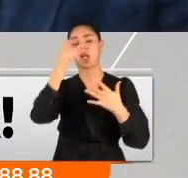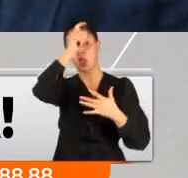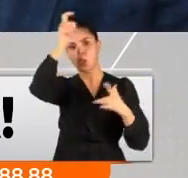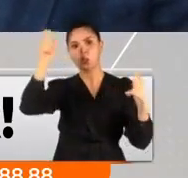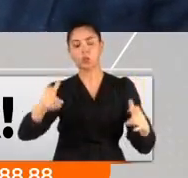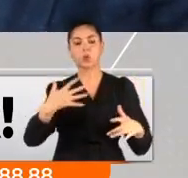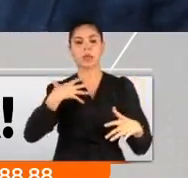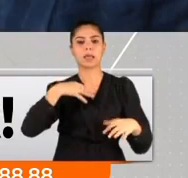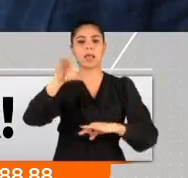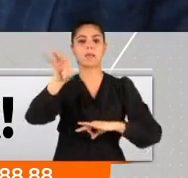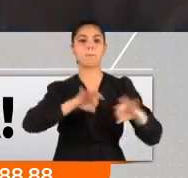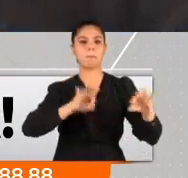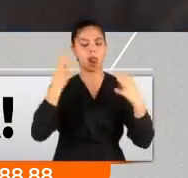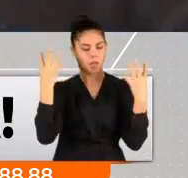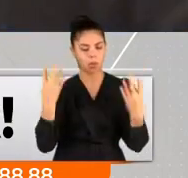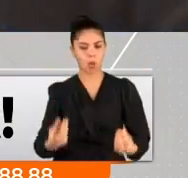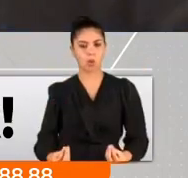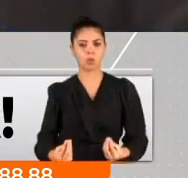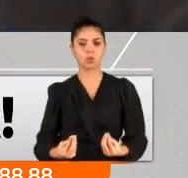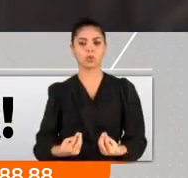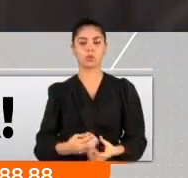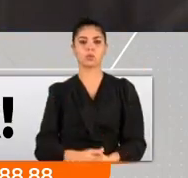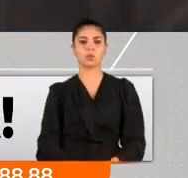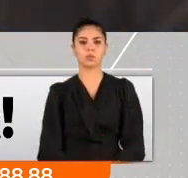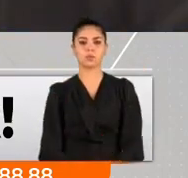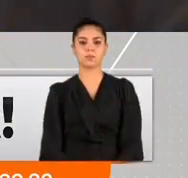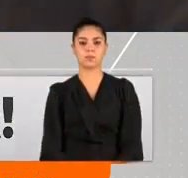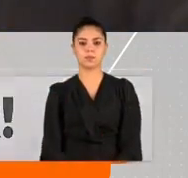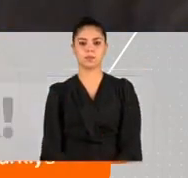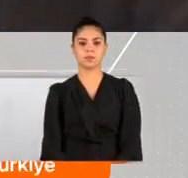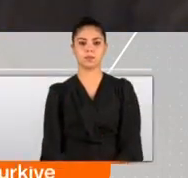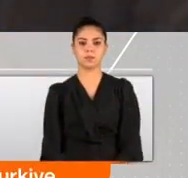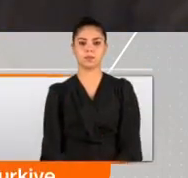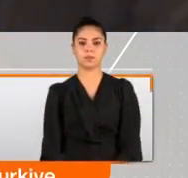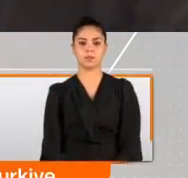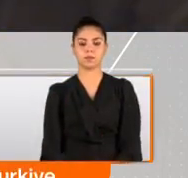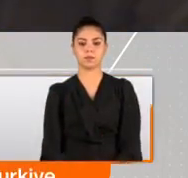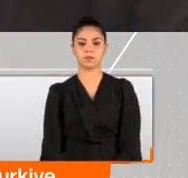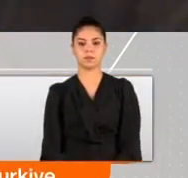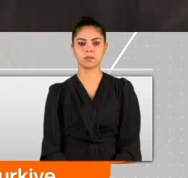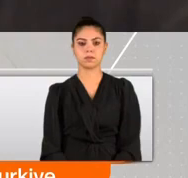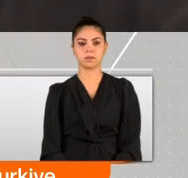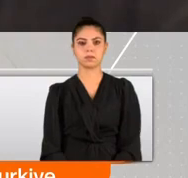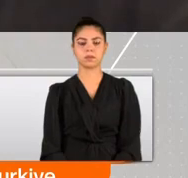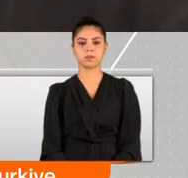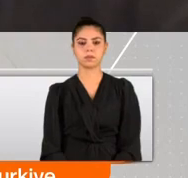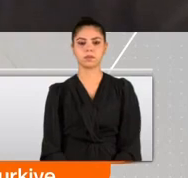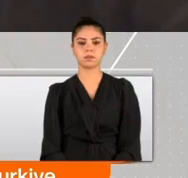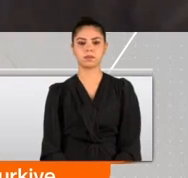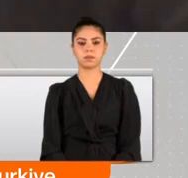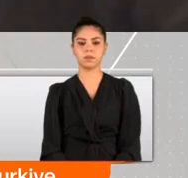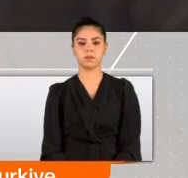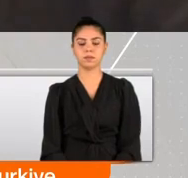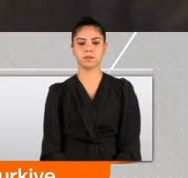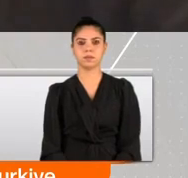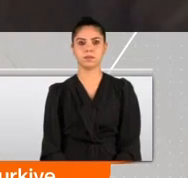yola girmesi söz konusu olur. Şu harç Türkiye'ye jeopolitik olarak Amerika Birleşikleri için vazgeçilmez bir parça. Nasıl bir çözüm